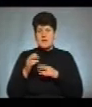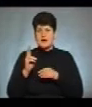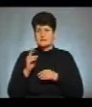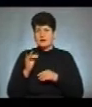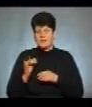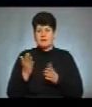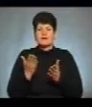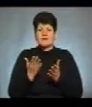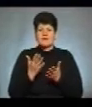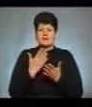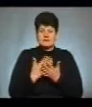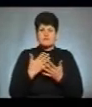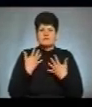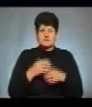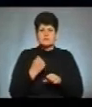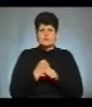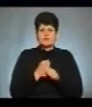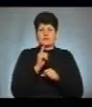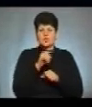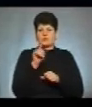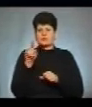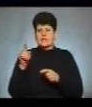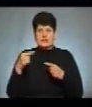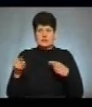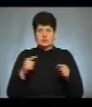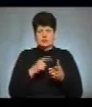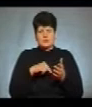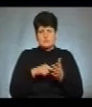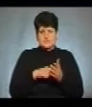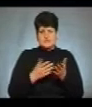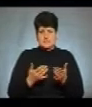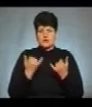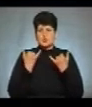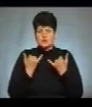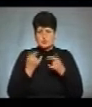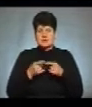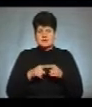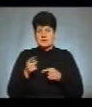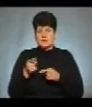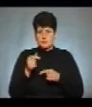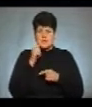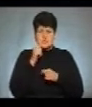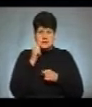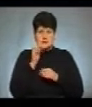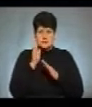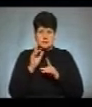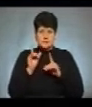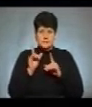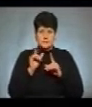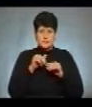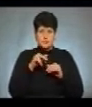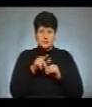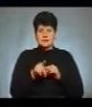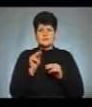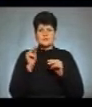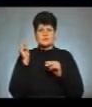які вже впроваджені в тому чи іншому місті, в тій чи іншій галузі. Власне, сьогодні це в Тернополі і завтра ми будемо відвідувати навчальні заклади